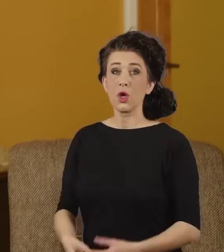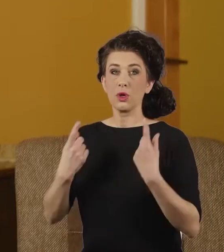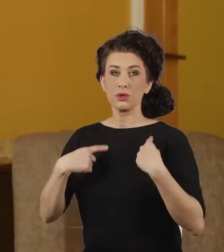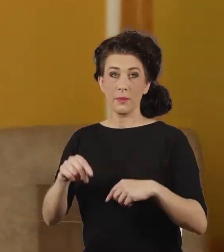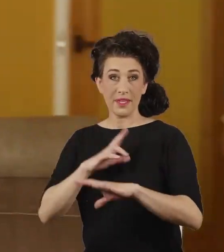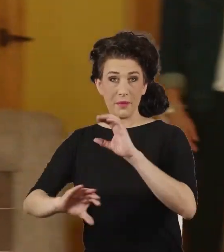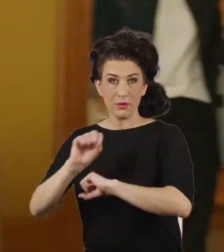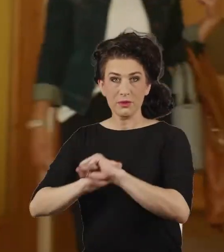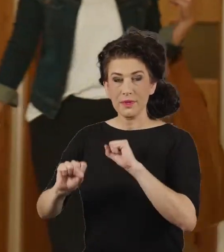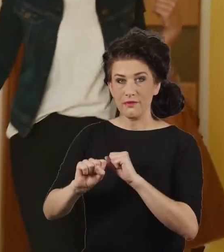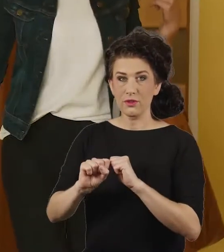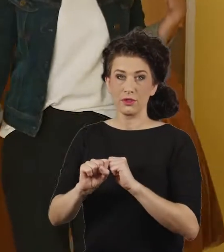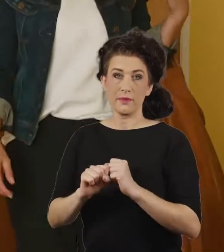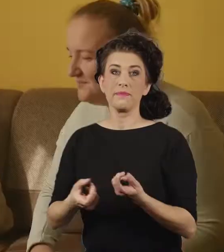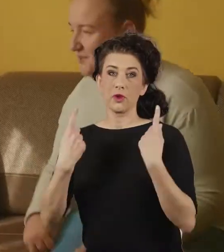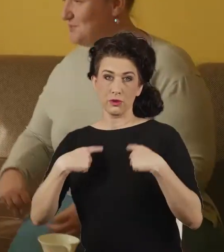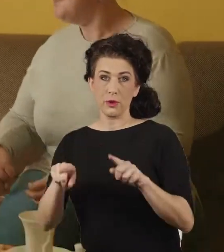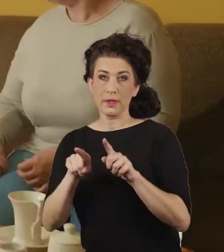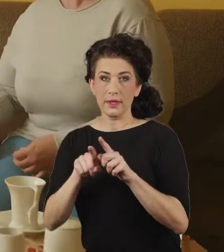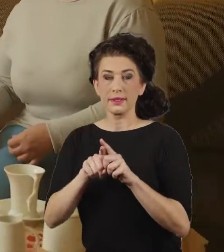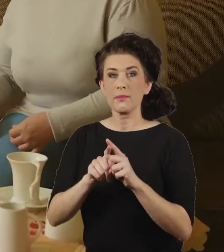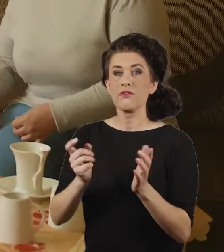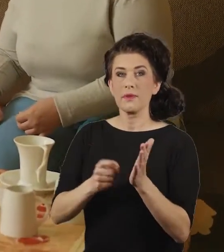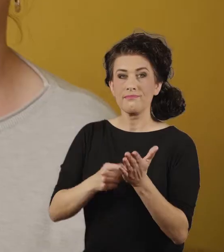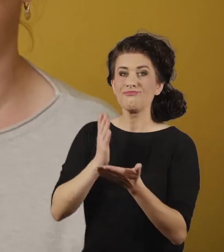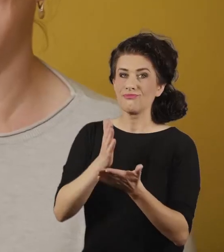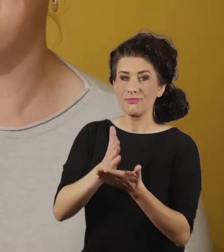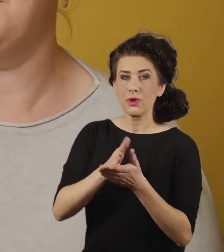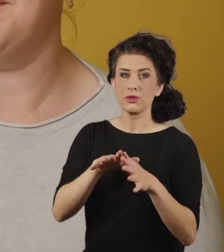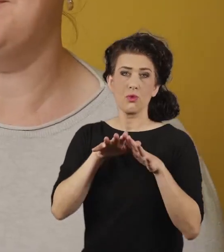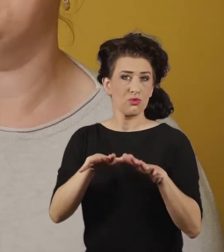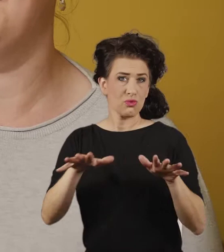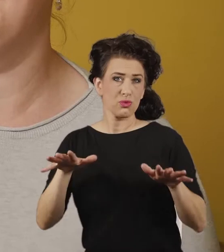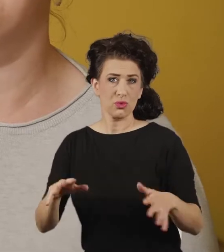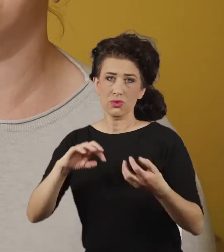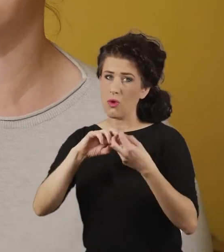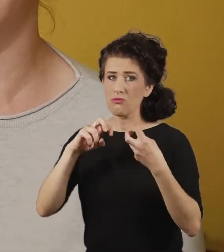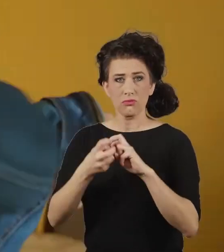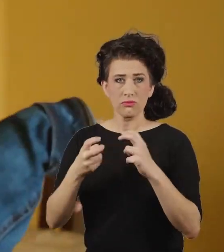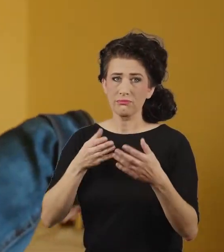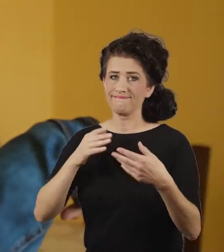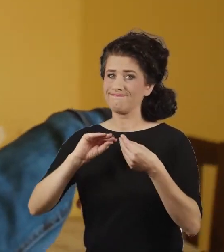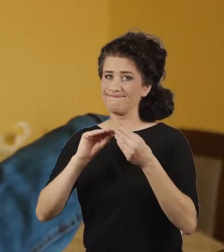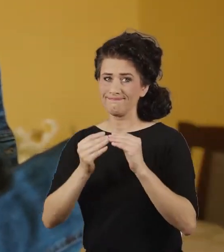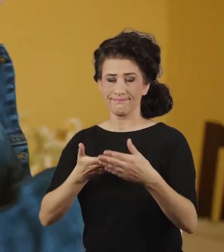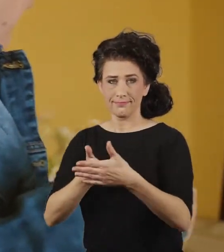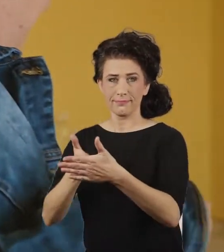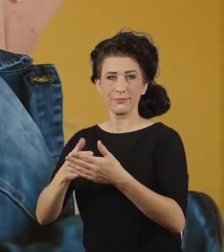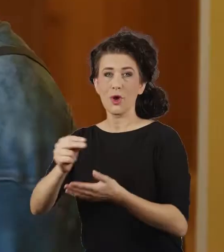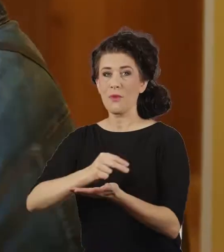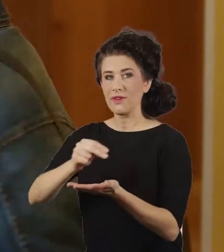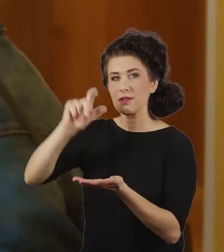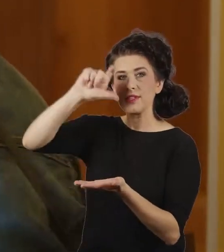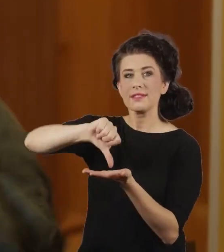Osoby z niepełnosprawnościami i osoby niesamodzielne często borykają się z wieloma trudnościami. Powiatowe